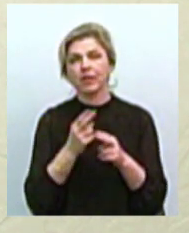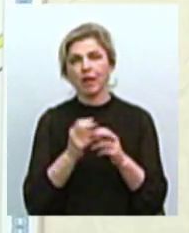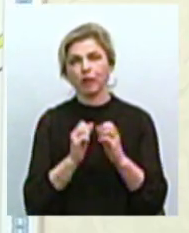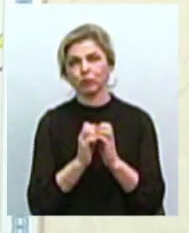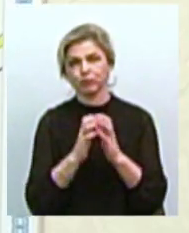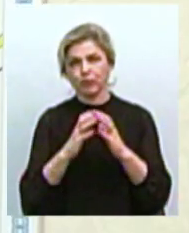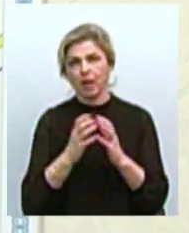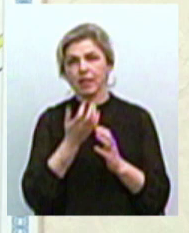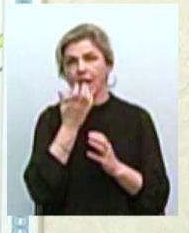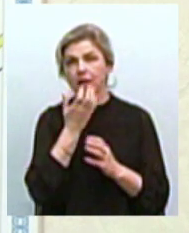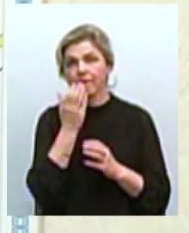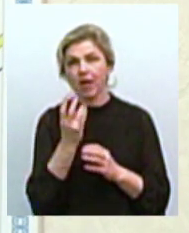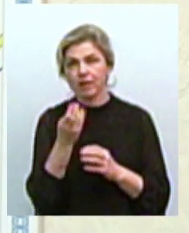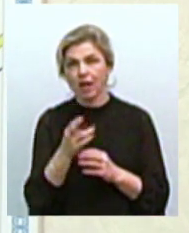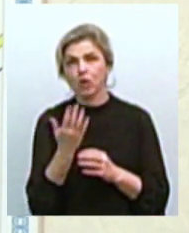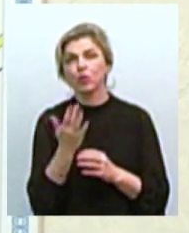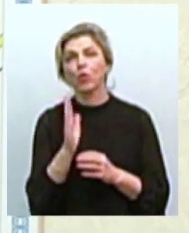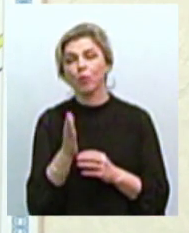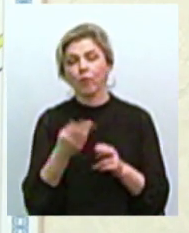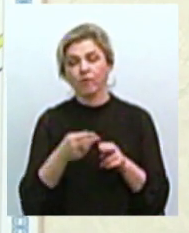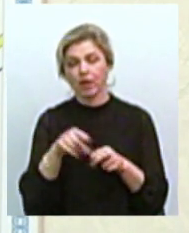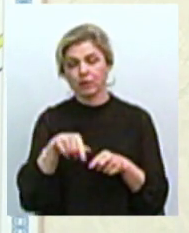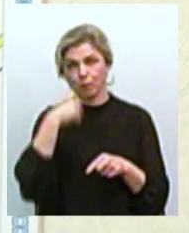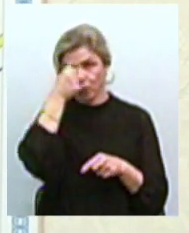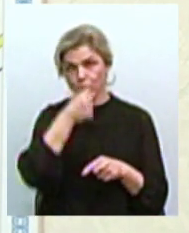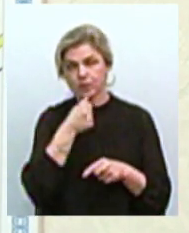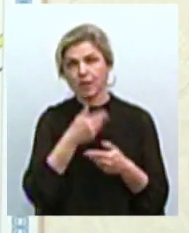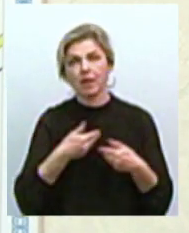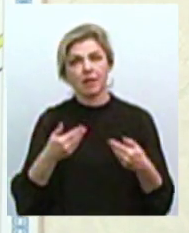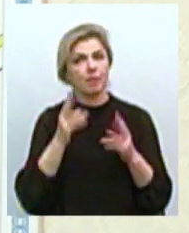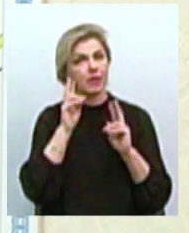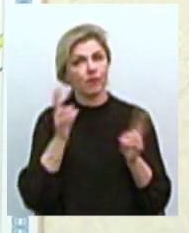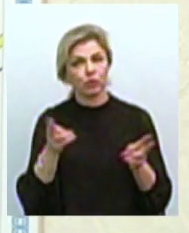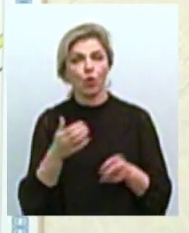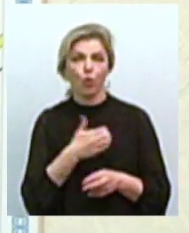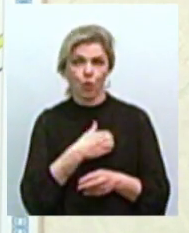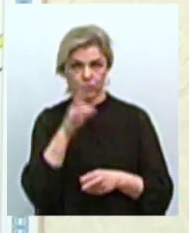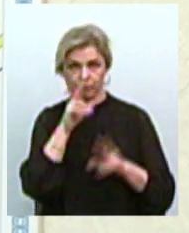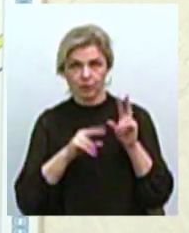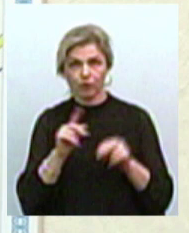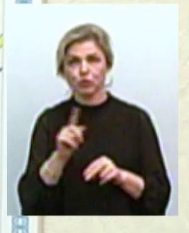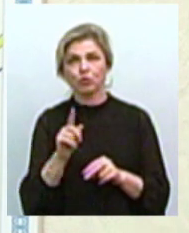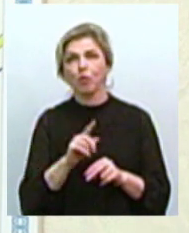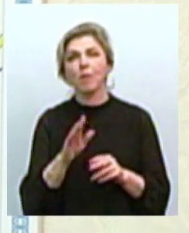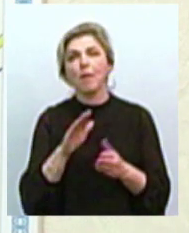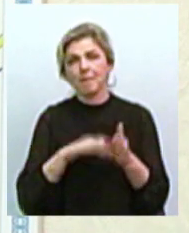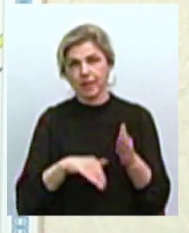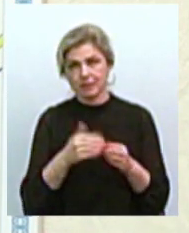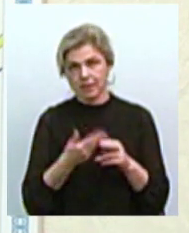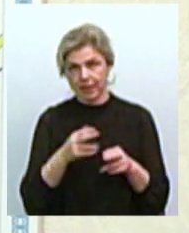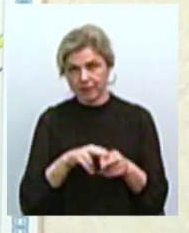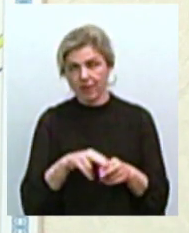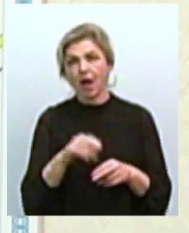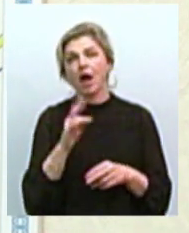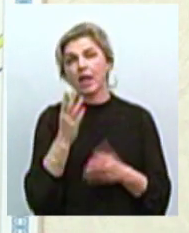нагрівання. Скільки буде в цьому році, нам ще невідомо. Я сподіваюся, дуже хотілося, щоб обійшлося без них. Але якщо